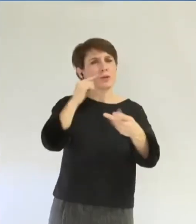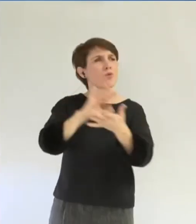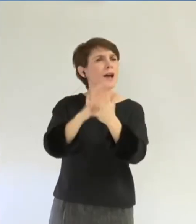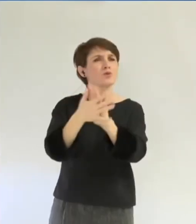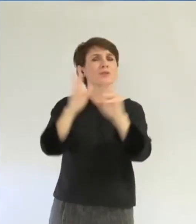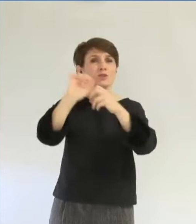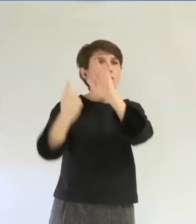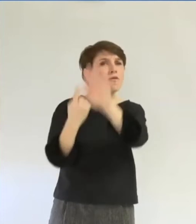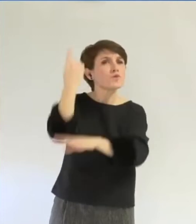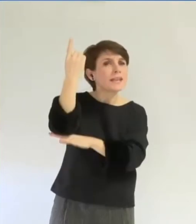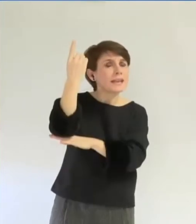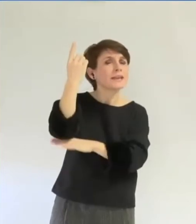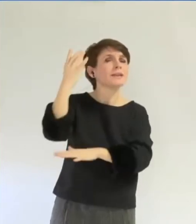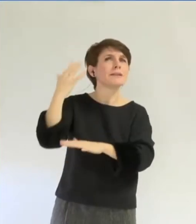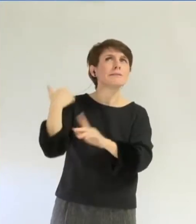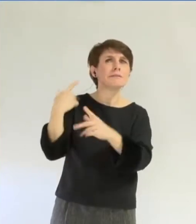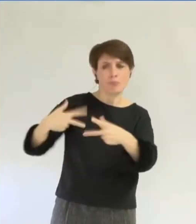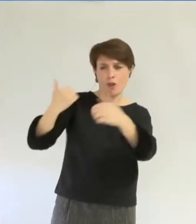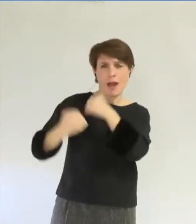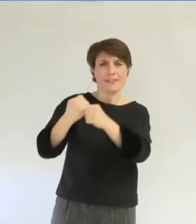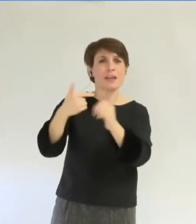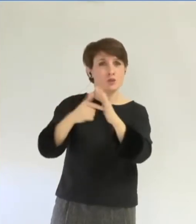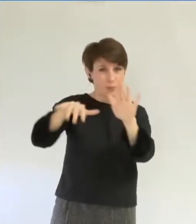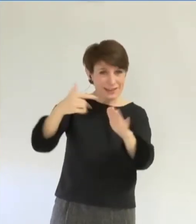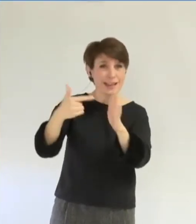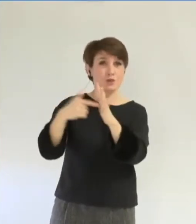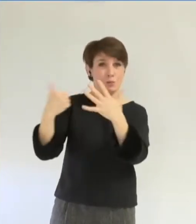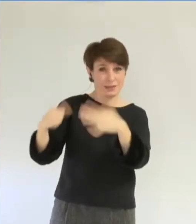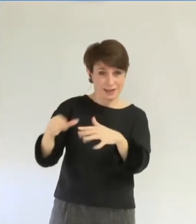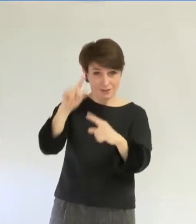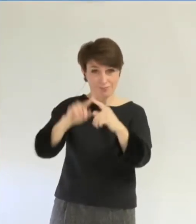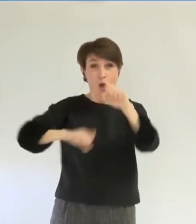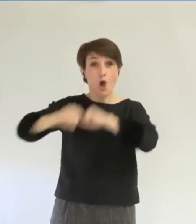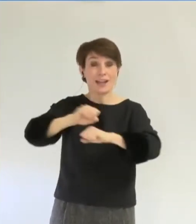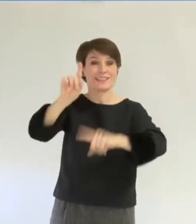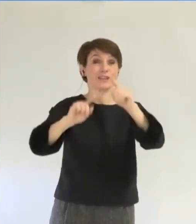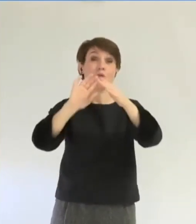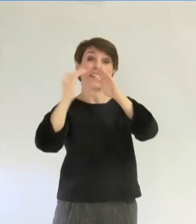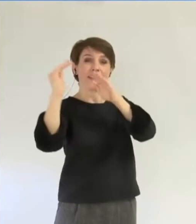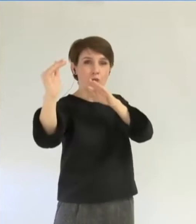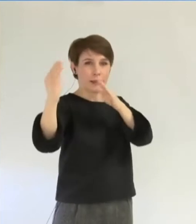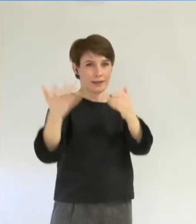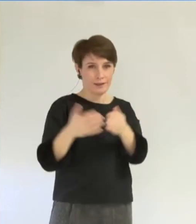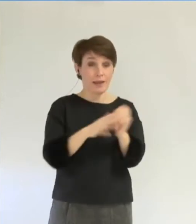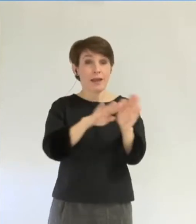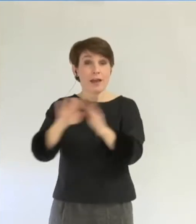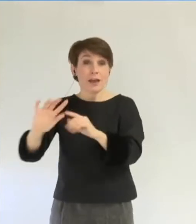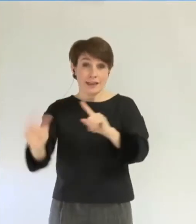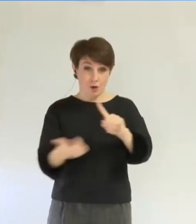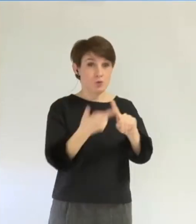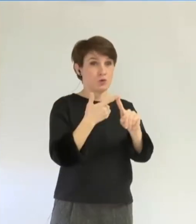dans les années 2015 et 2016 dans le cadre de l'organisation de la fête des tuiles par la ville de Grenoble et de l'achat